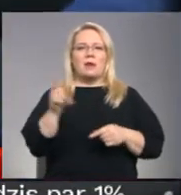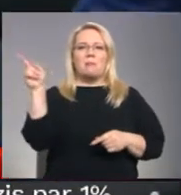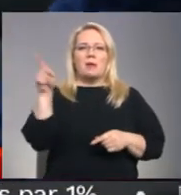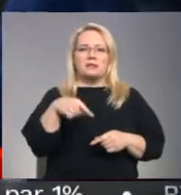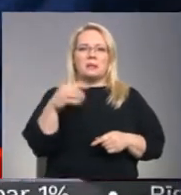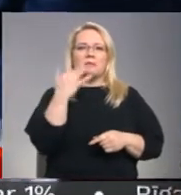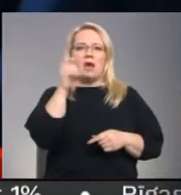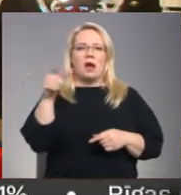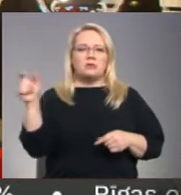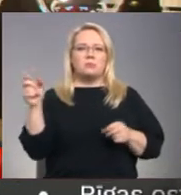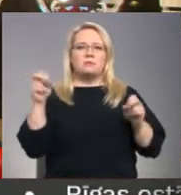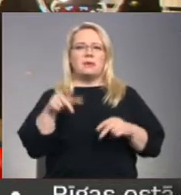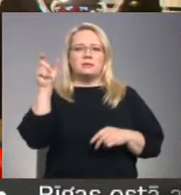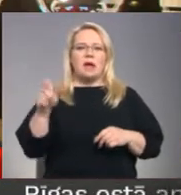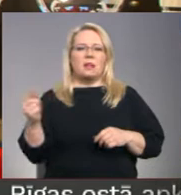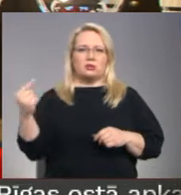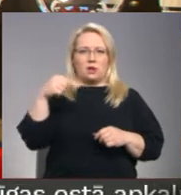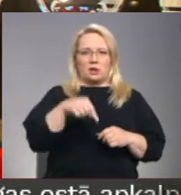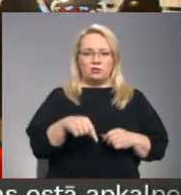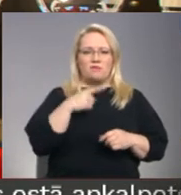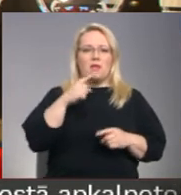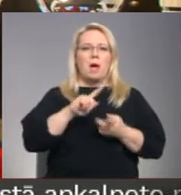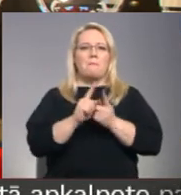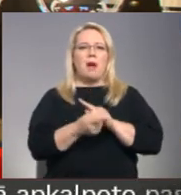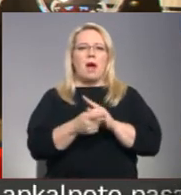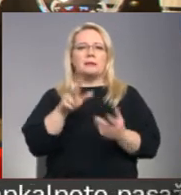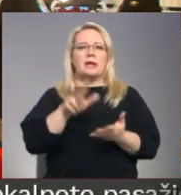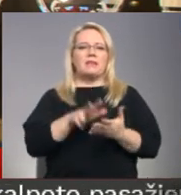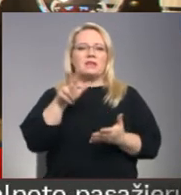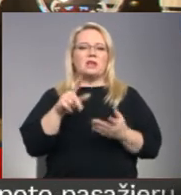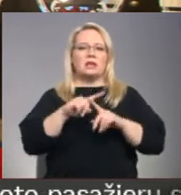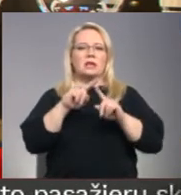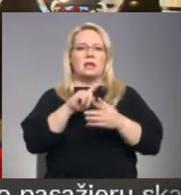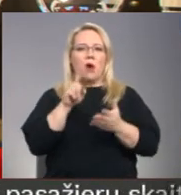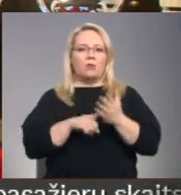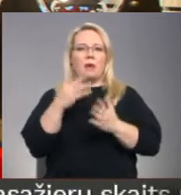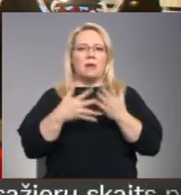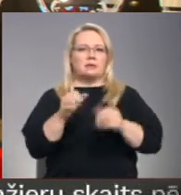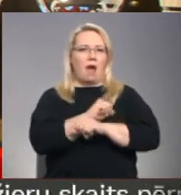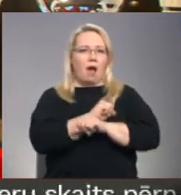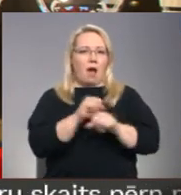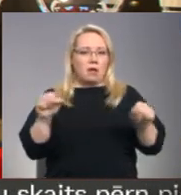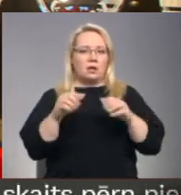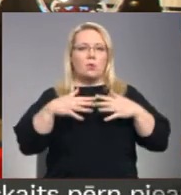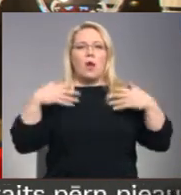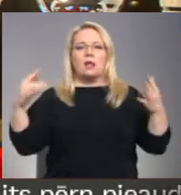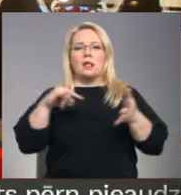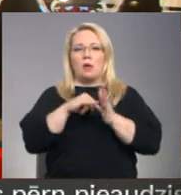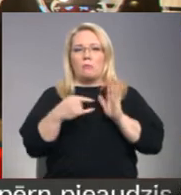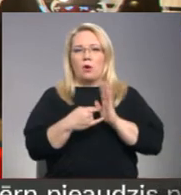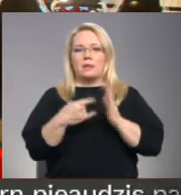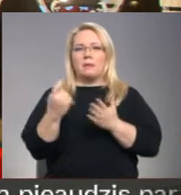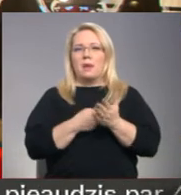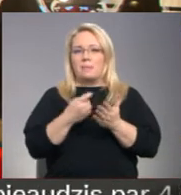speciālistu ievešanā. Pārsertificēšanas jautājumi ir jārisina ļoti ātri, jo šie lielie projekti pieprasa